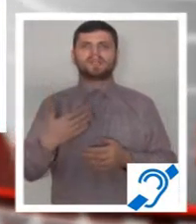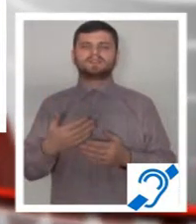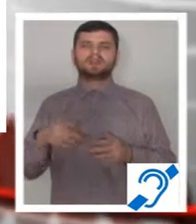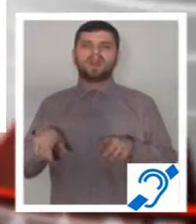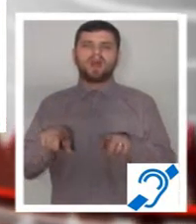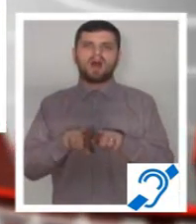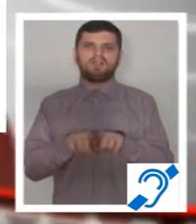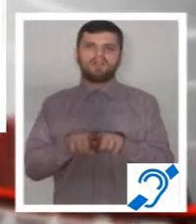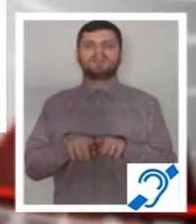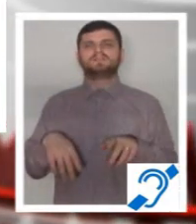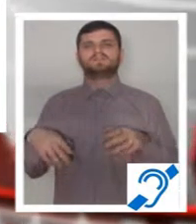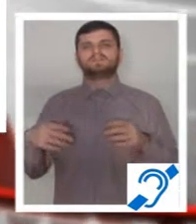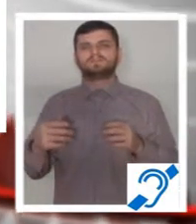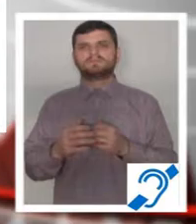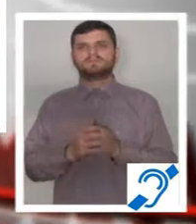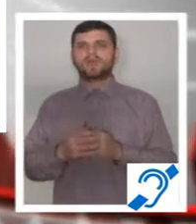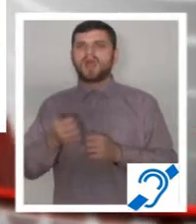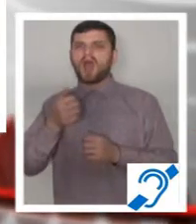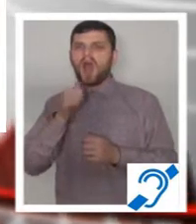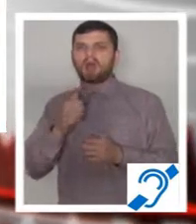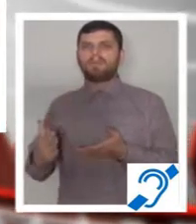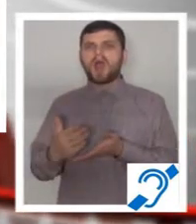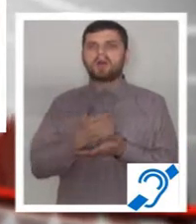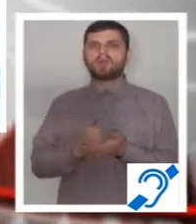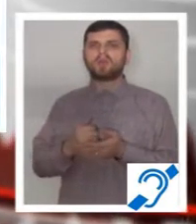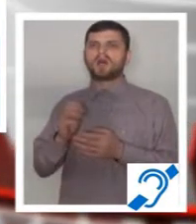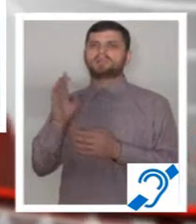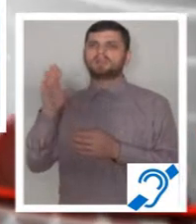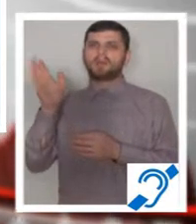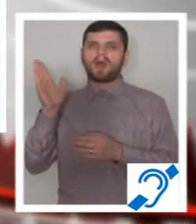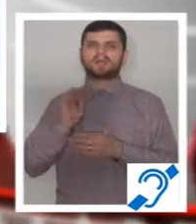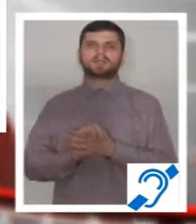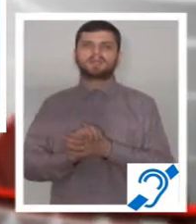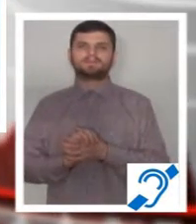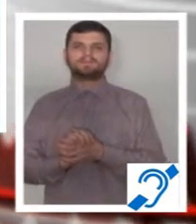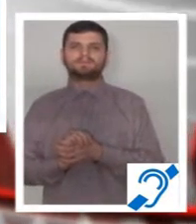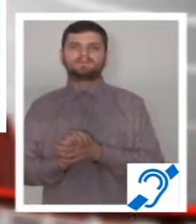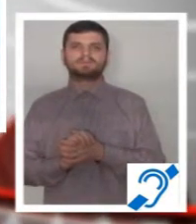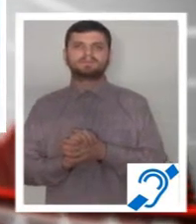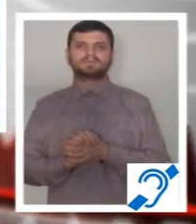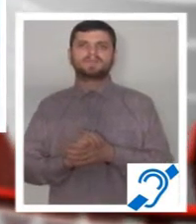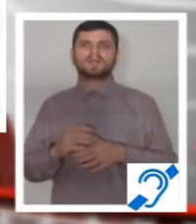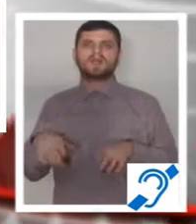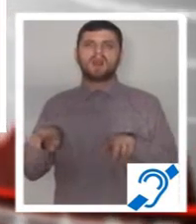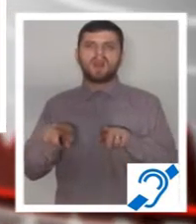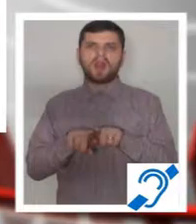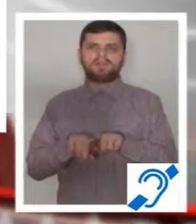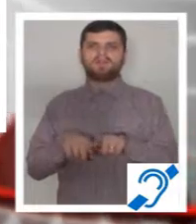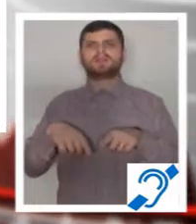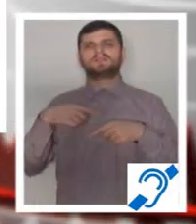S-a realizat alimentarea autospecialelor în sistem navetă. Apoi am avut alimentare din